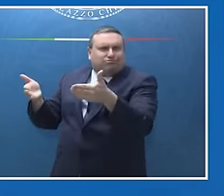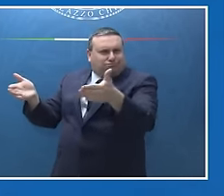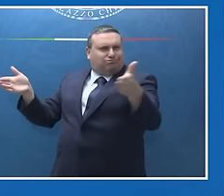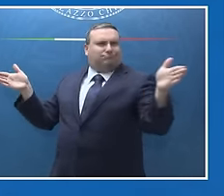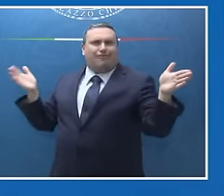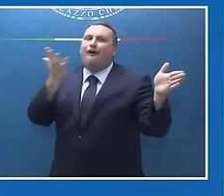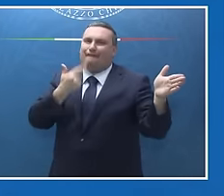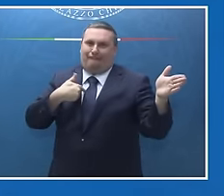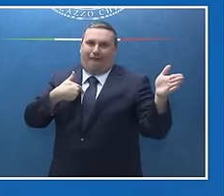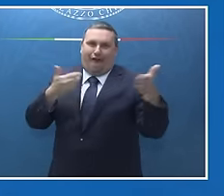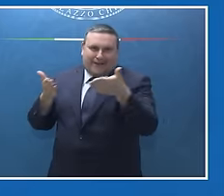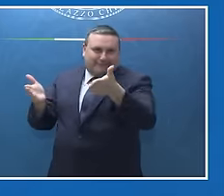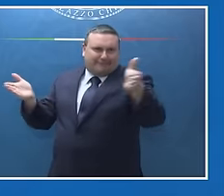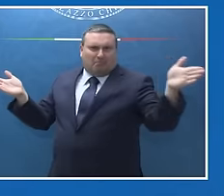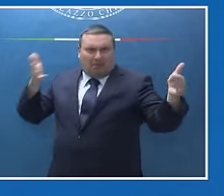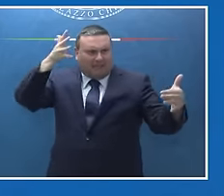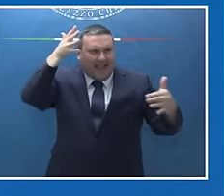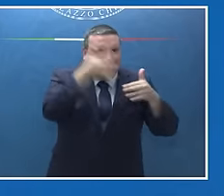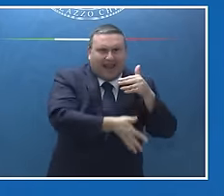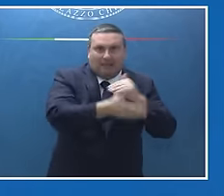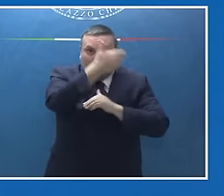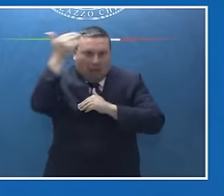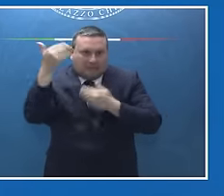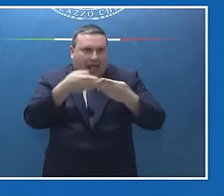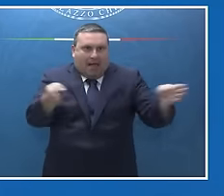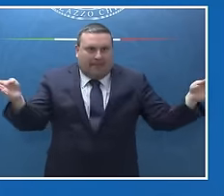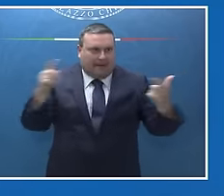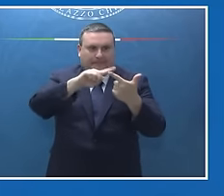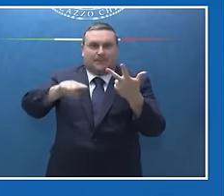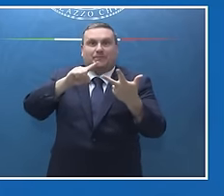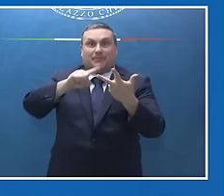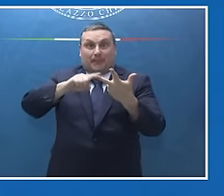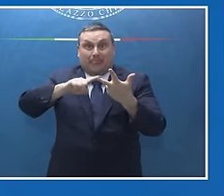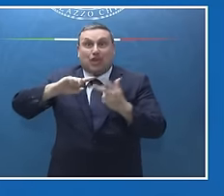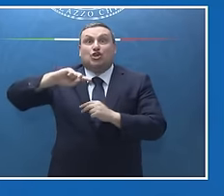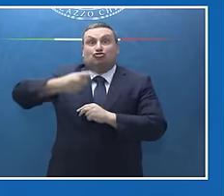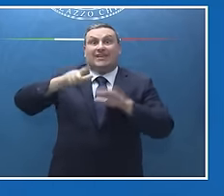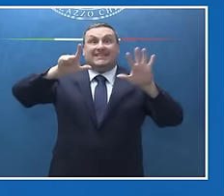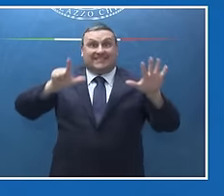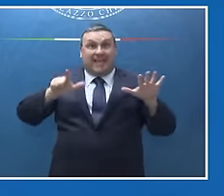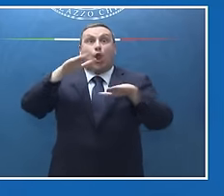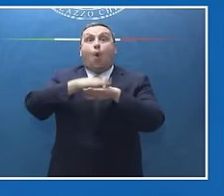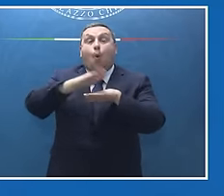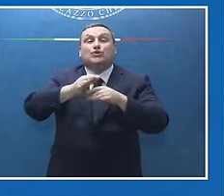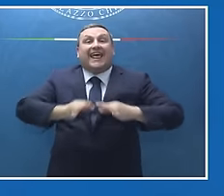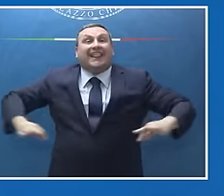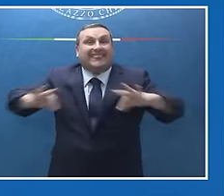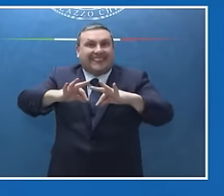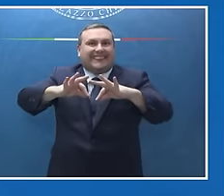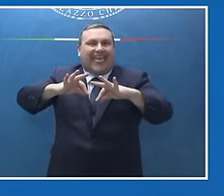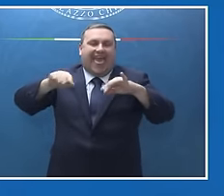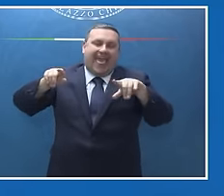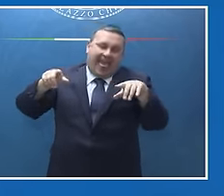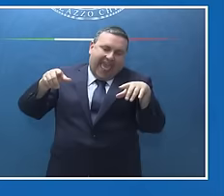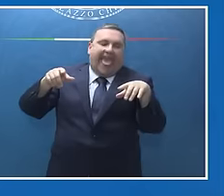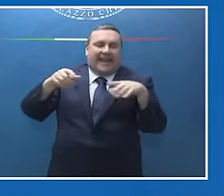trasparente e in maniera aperta. Aggiungo poi il G7 Hub on Sustainable Use of Land per promuovere l'uso